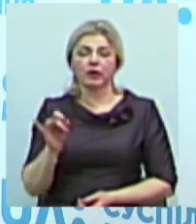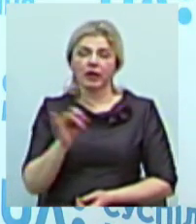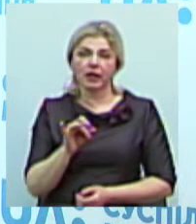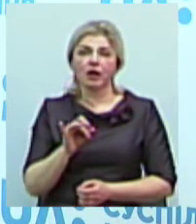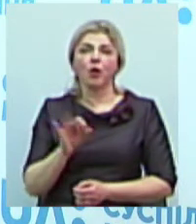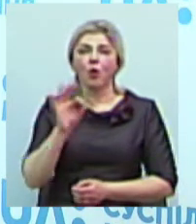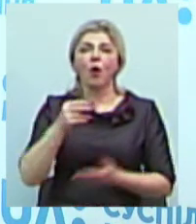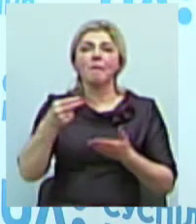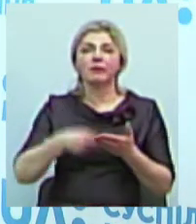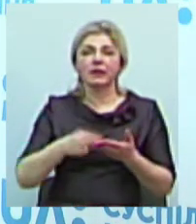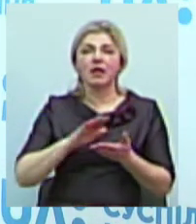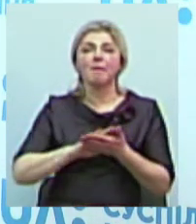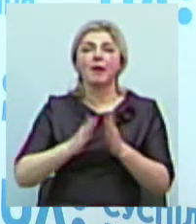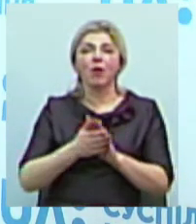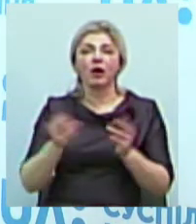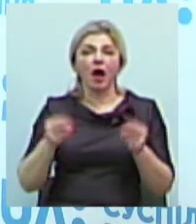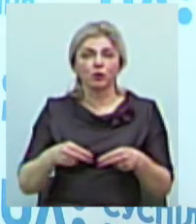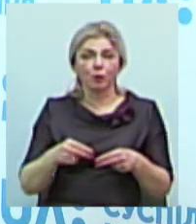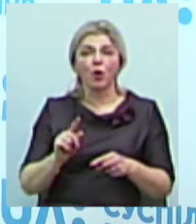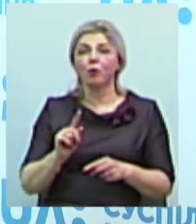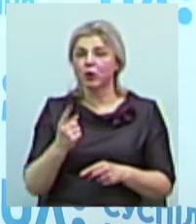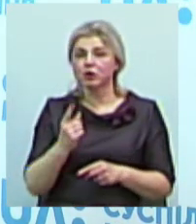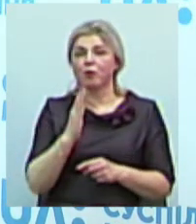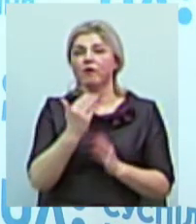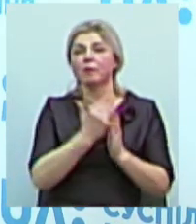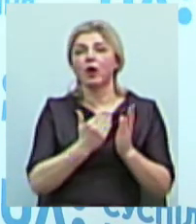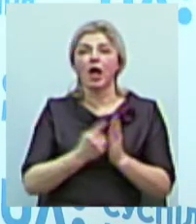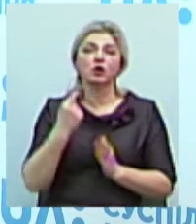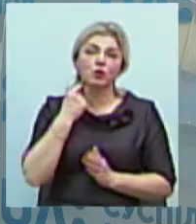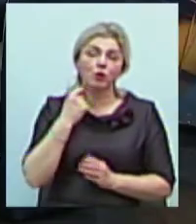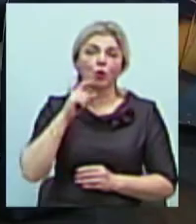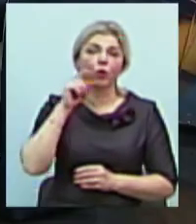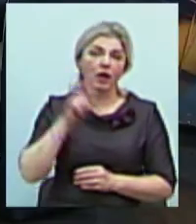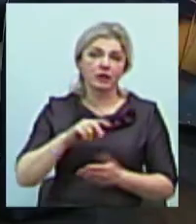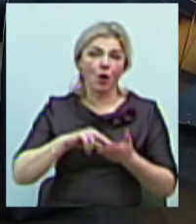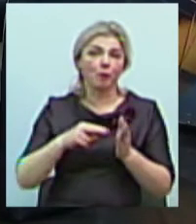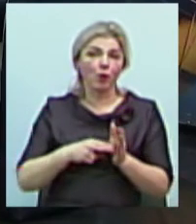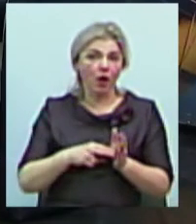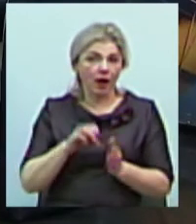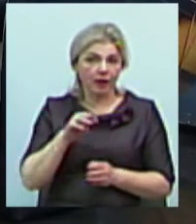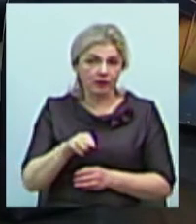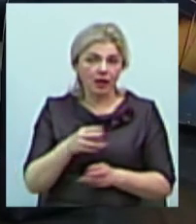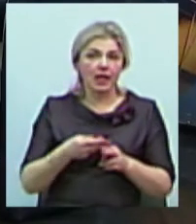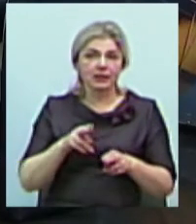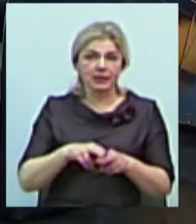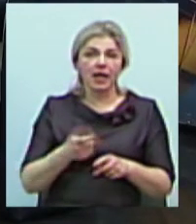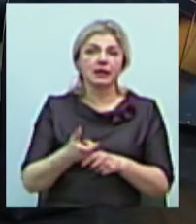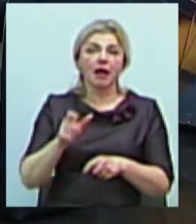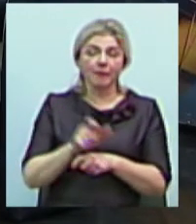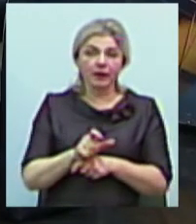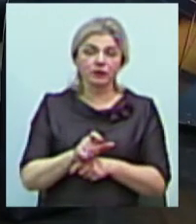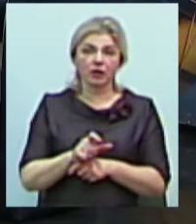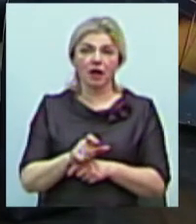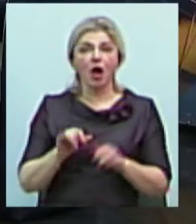підписання цього меморандуму. Чому саме в рамках естонсько-українського проєкту? Це найбільш чи одна з найбільш